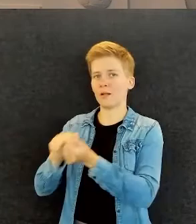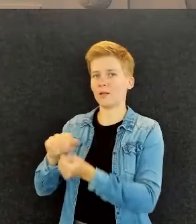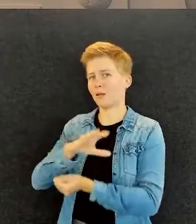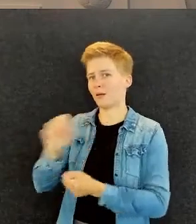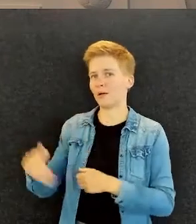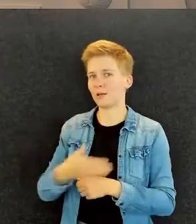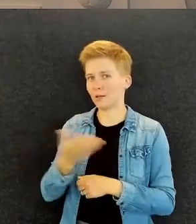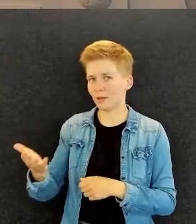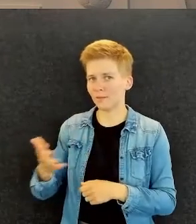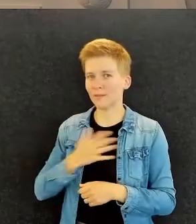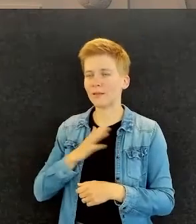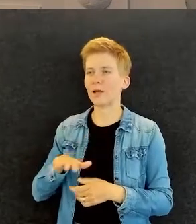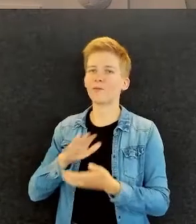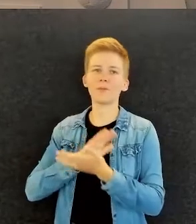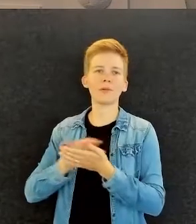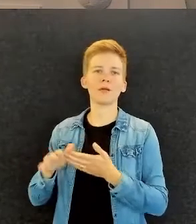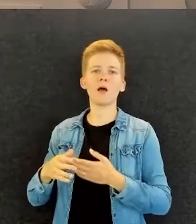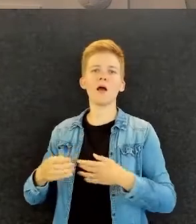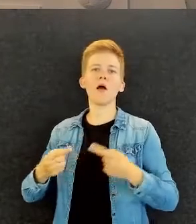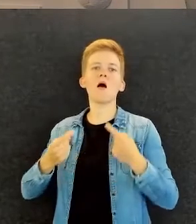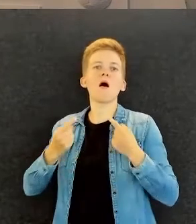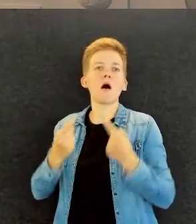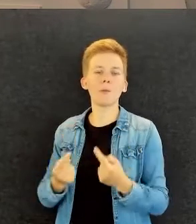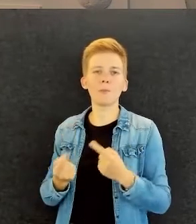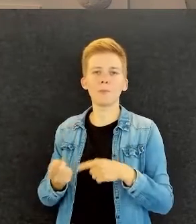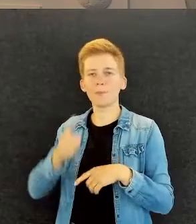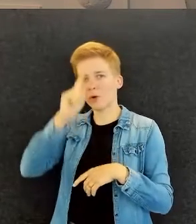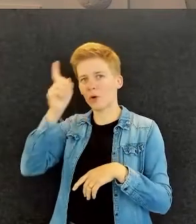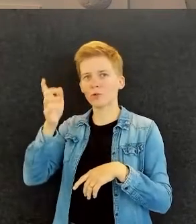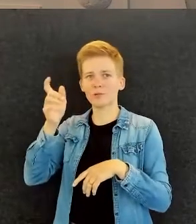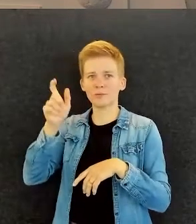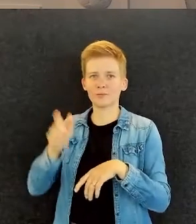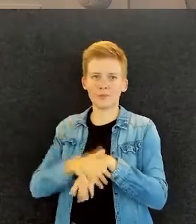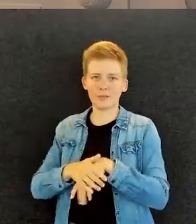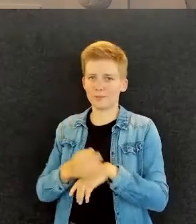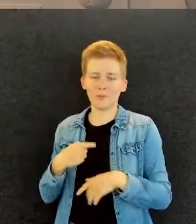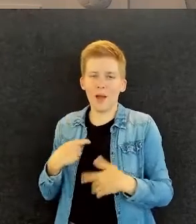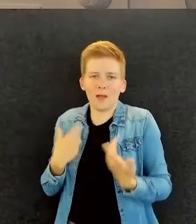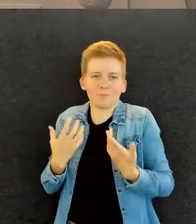Että ei tarvitse olla mikään erityisosaaja näiden osalta, mitä minä en todellakaan ole.